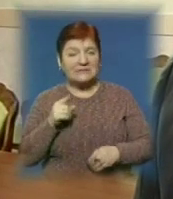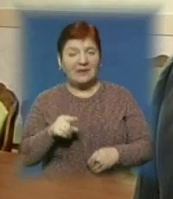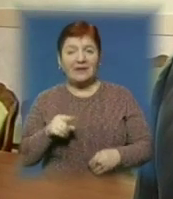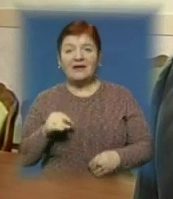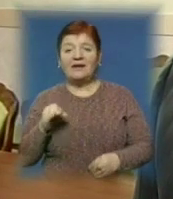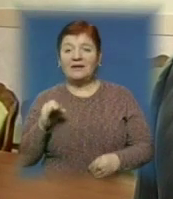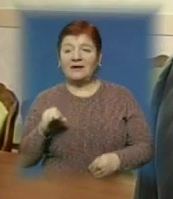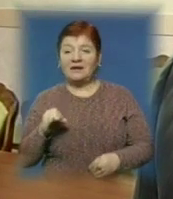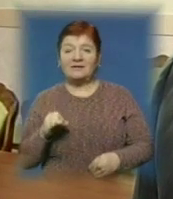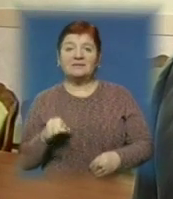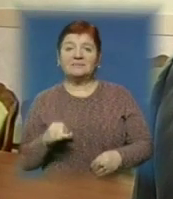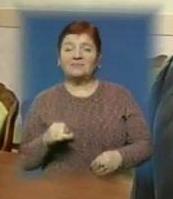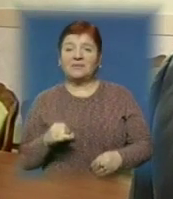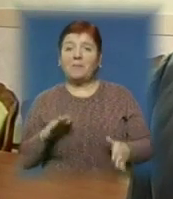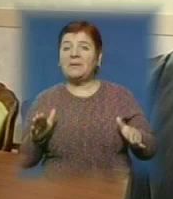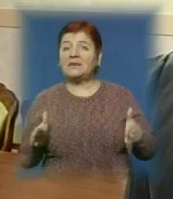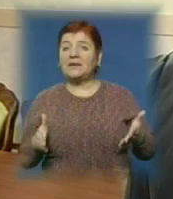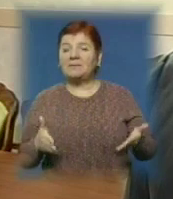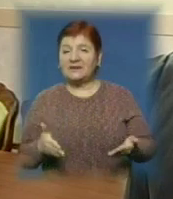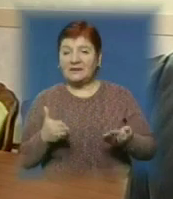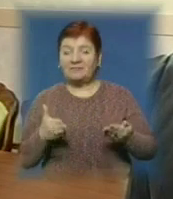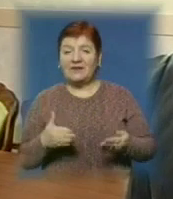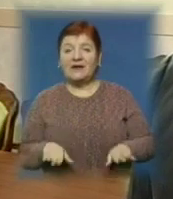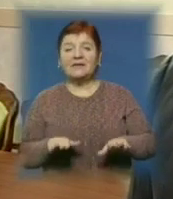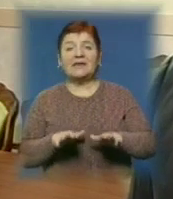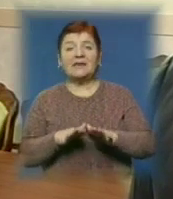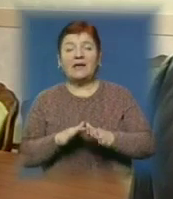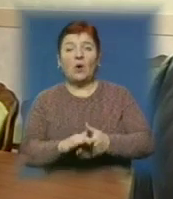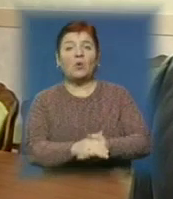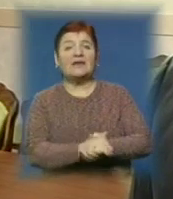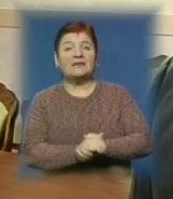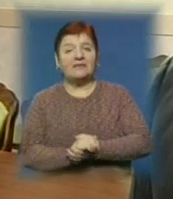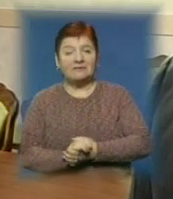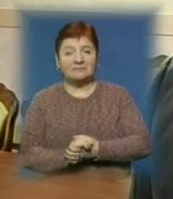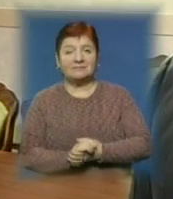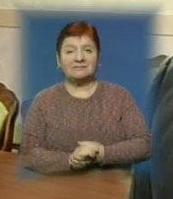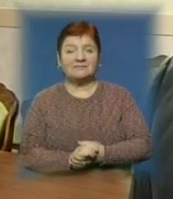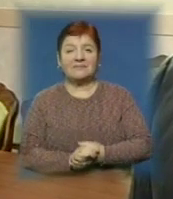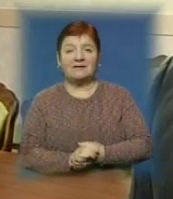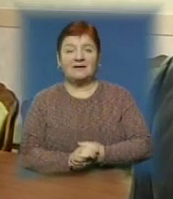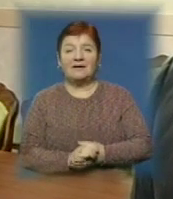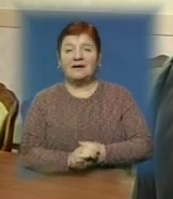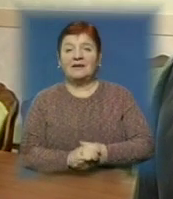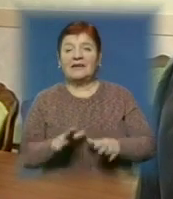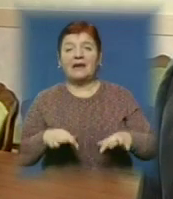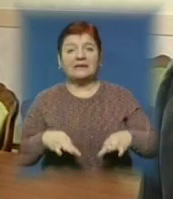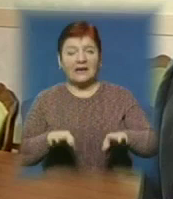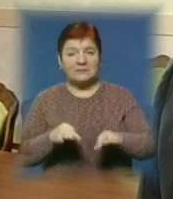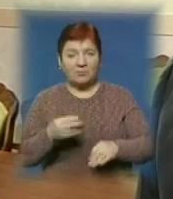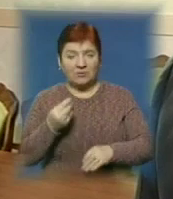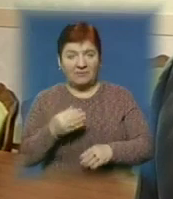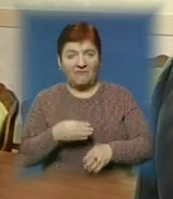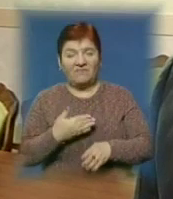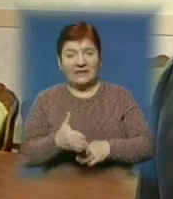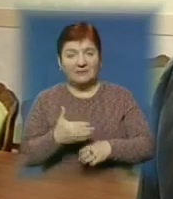і запропонуємо підтримати театрально-видовищні колективи видатками на транспорт з тим, щоб